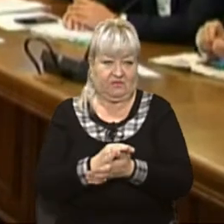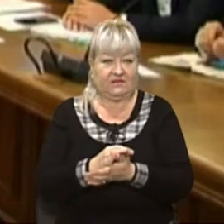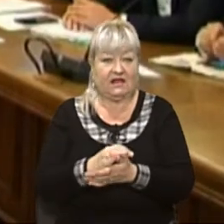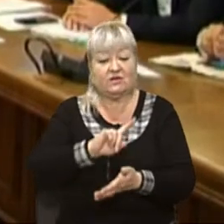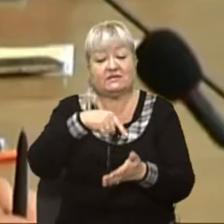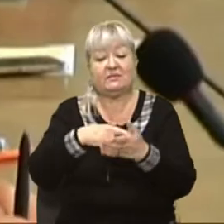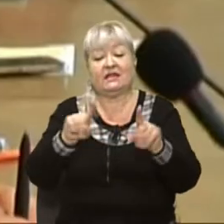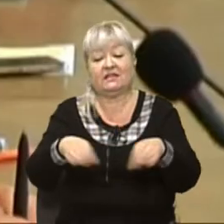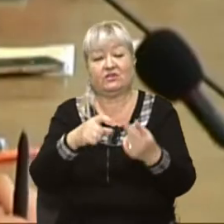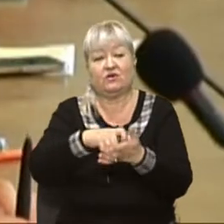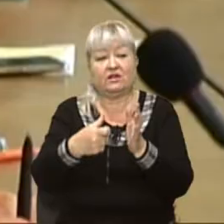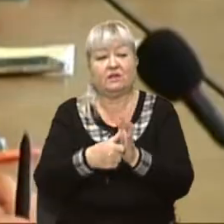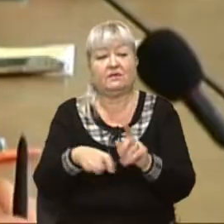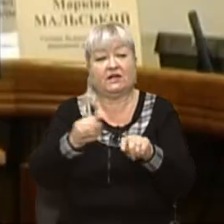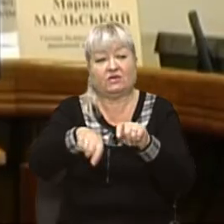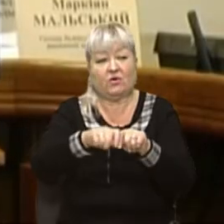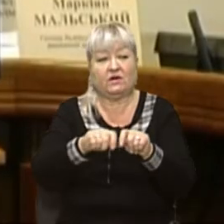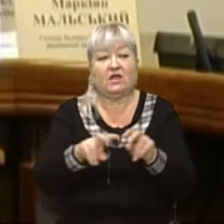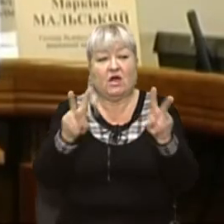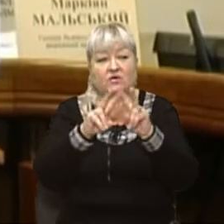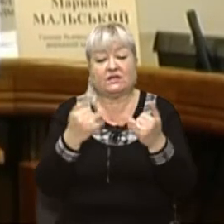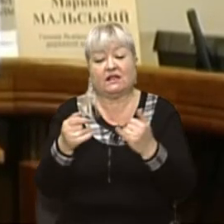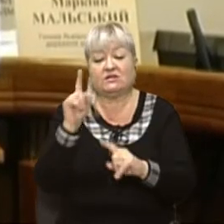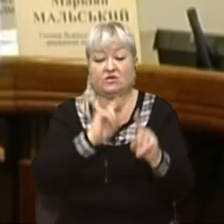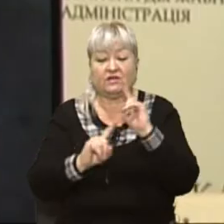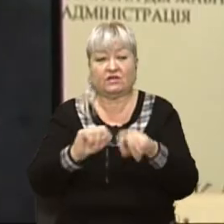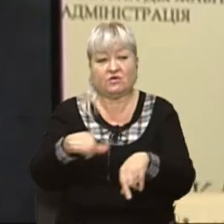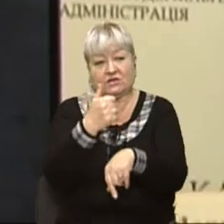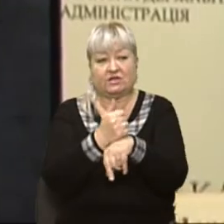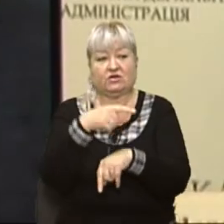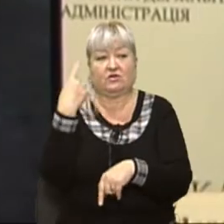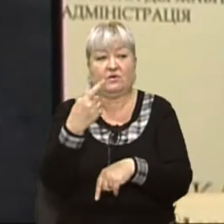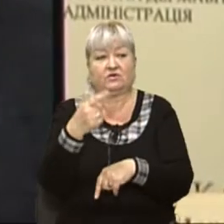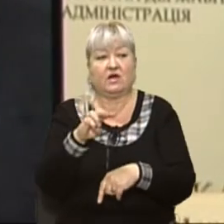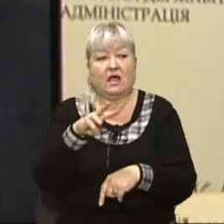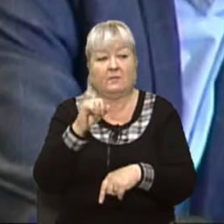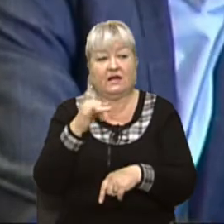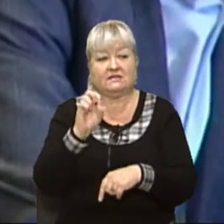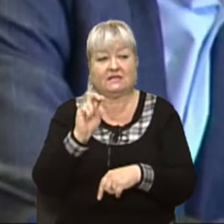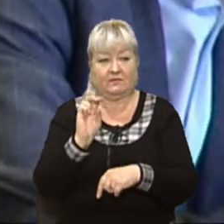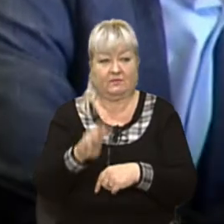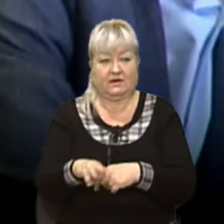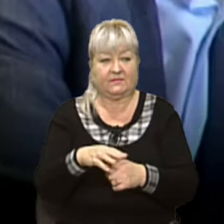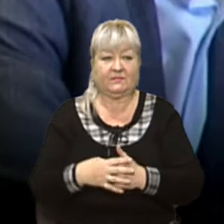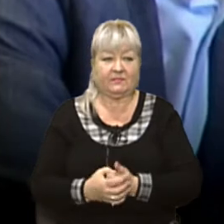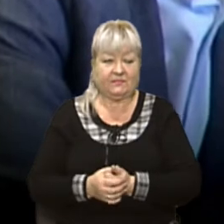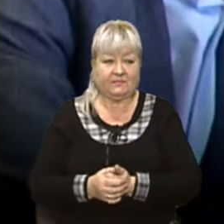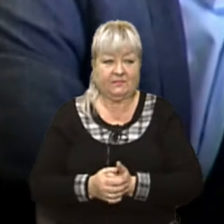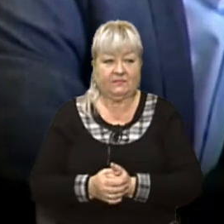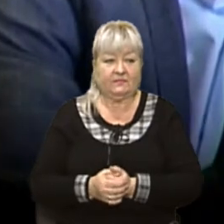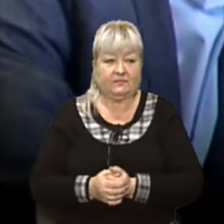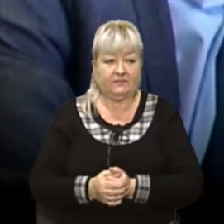Установлення роботи Кабінету огляду розглядали сьогодні на нараді з очільником області Маркіяномальським. На сьогоднішній день,